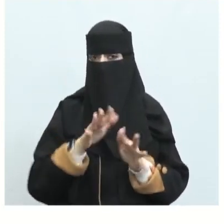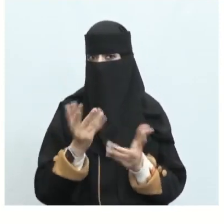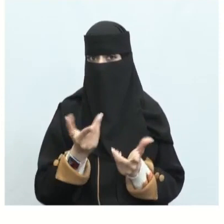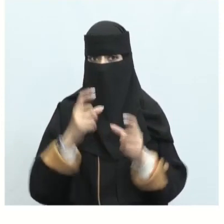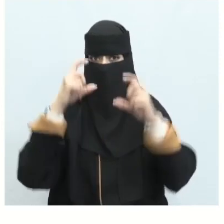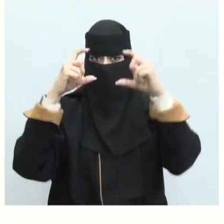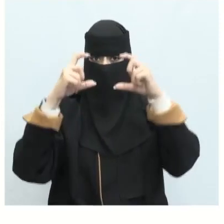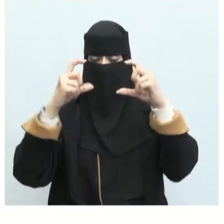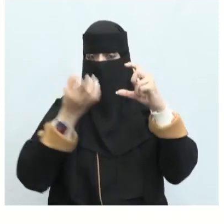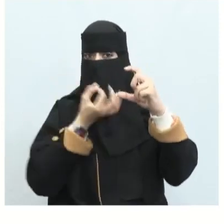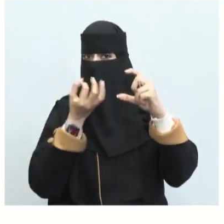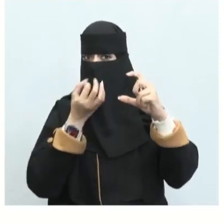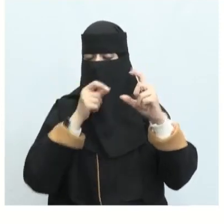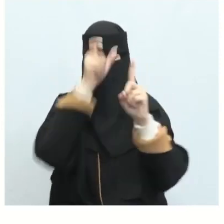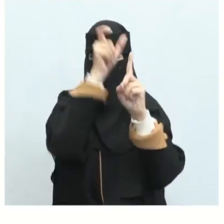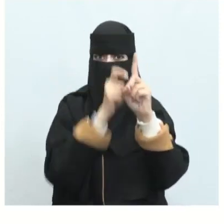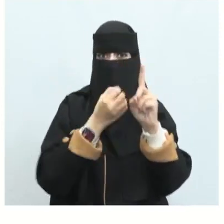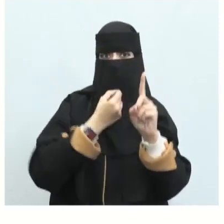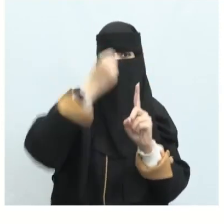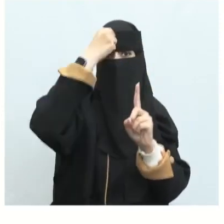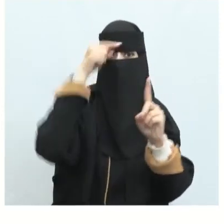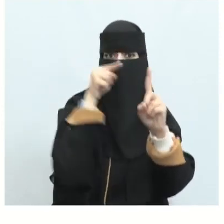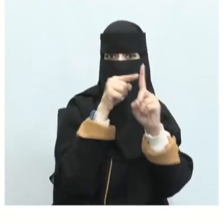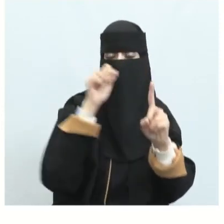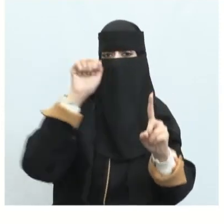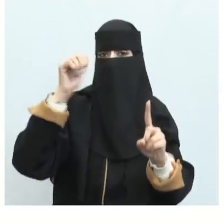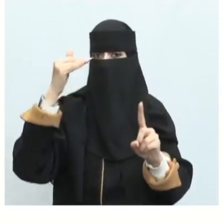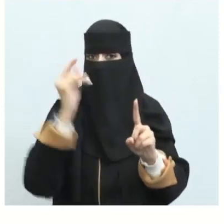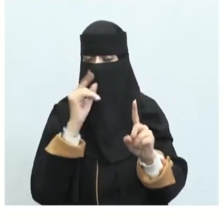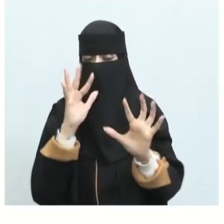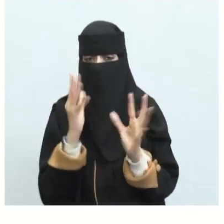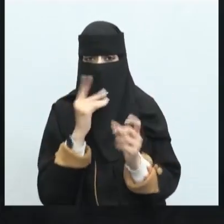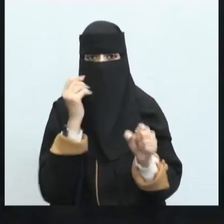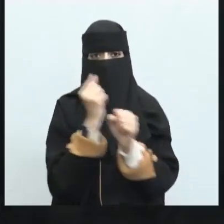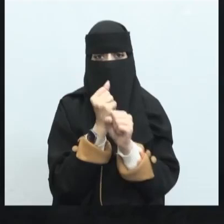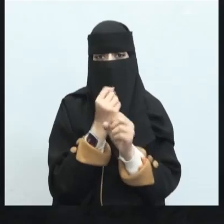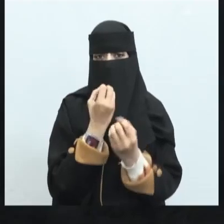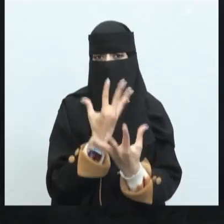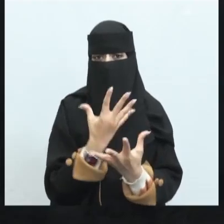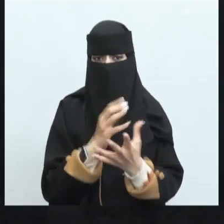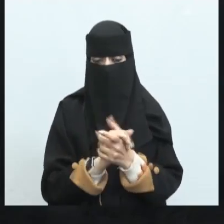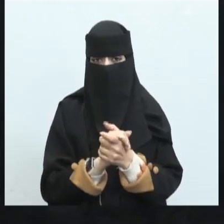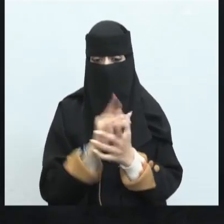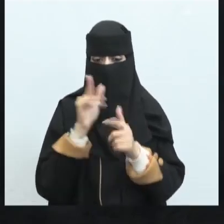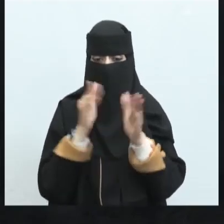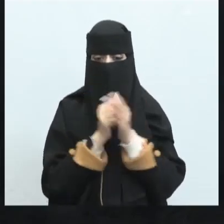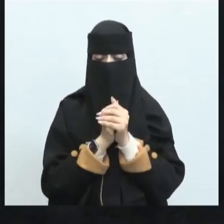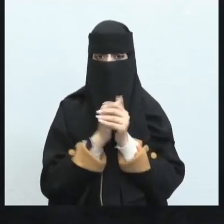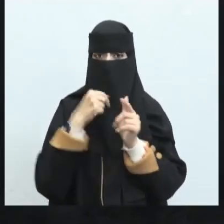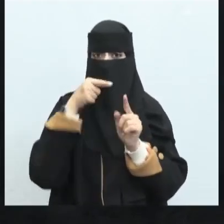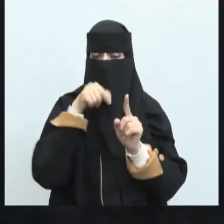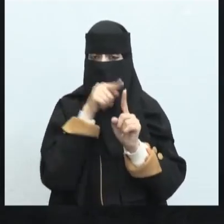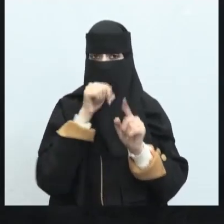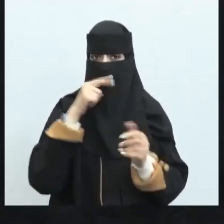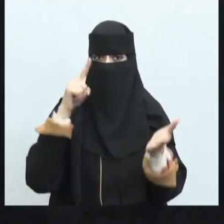صفاته وتمدح وعادة في الرثاء يذكر المحاسن هذا الميت وأهم الصفات التي فيه ويمدح فيه ثم قالت وإن